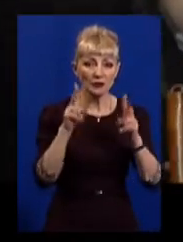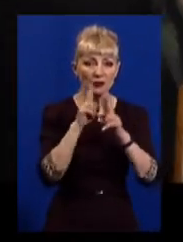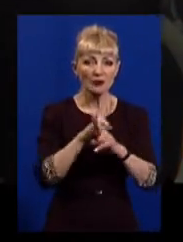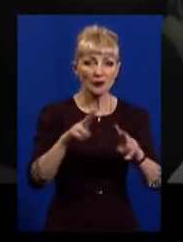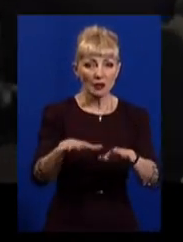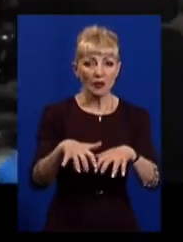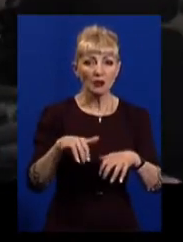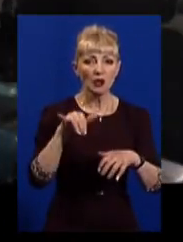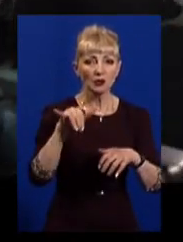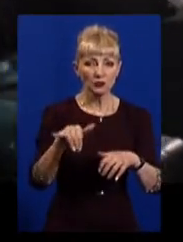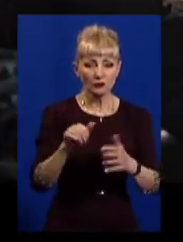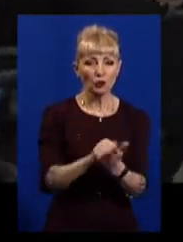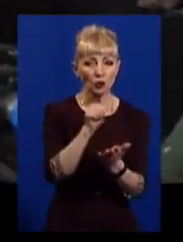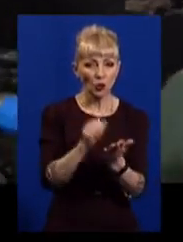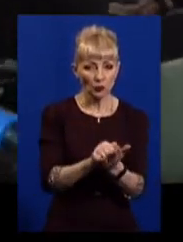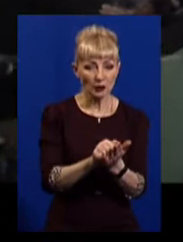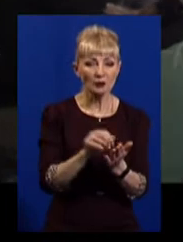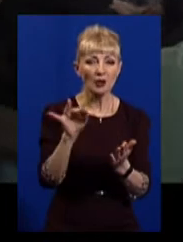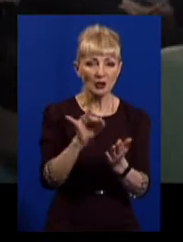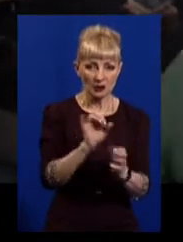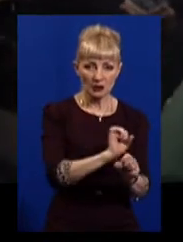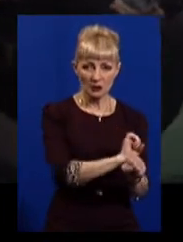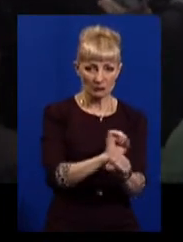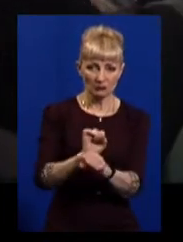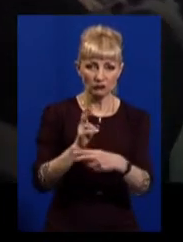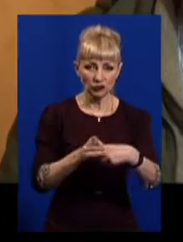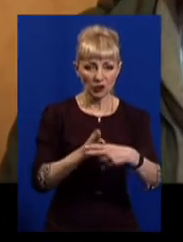відібрали у нього теку з документами та блокували роботу.